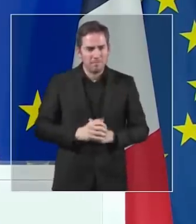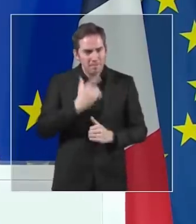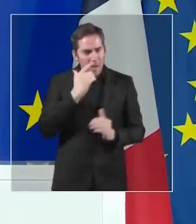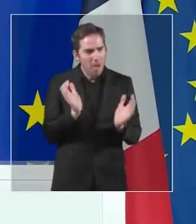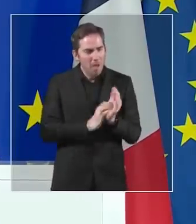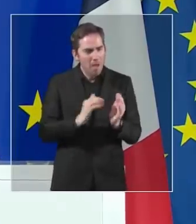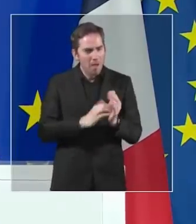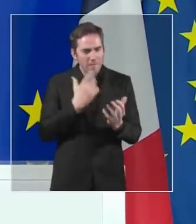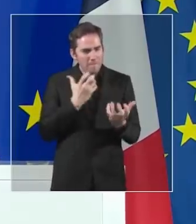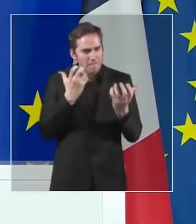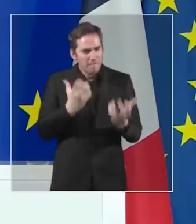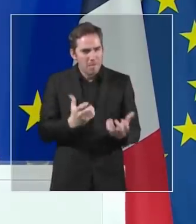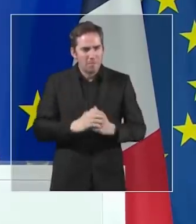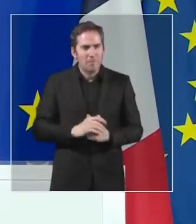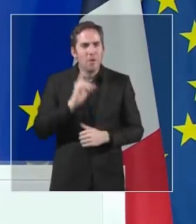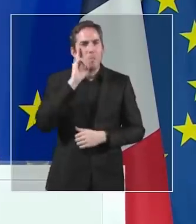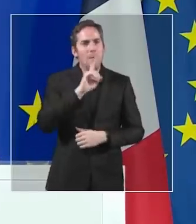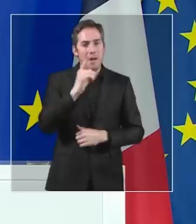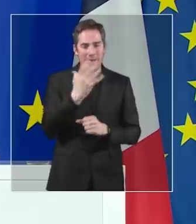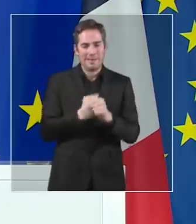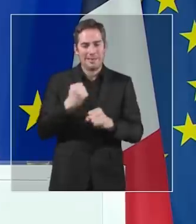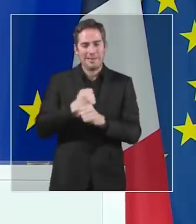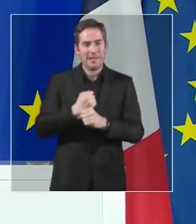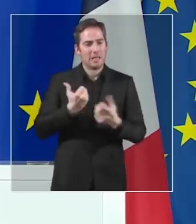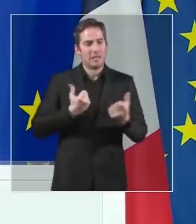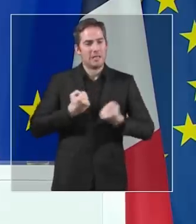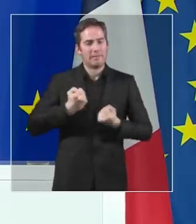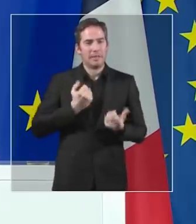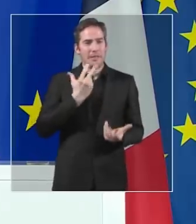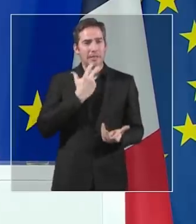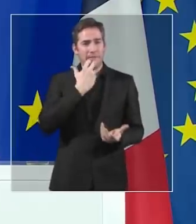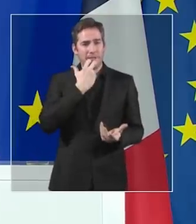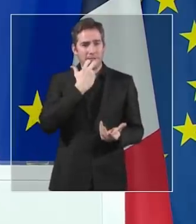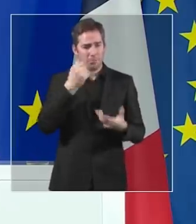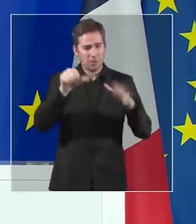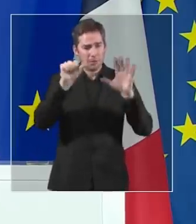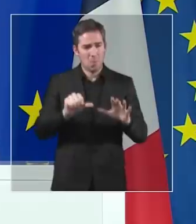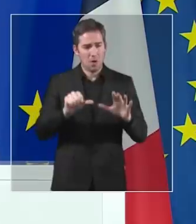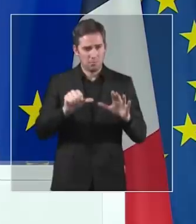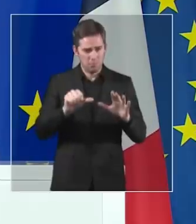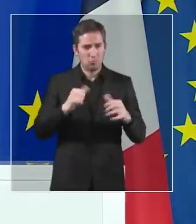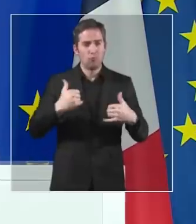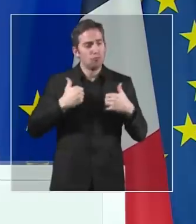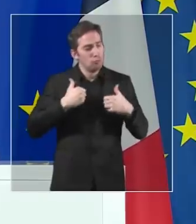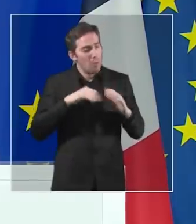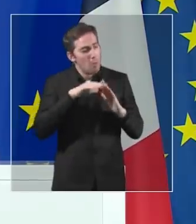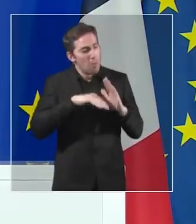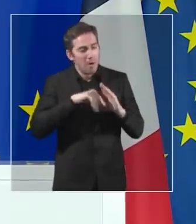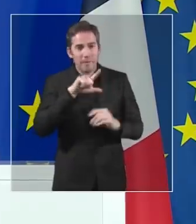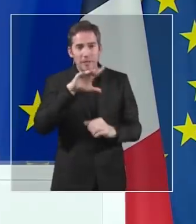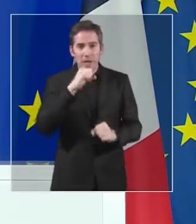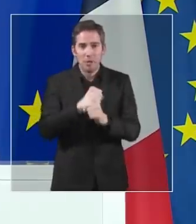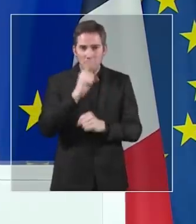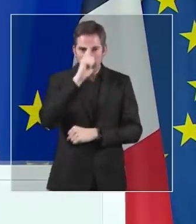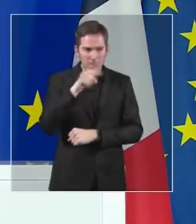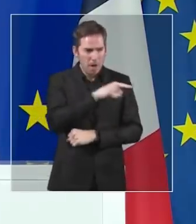réfléchissons à un service civique européen de 6 mois ouvert à tous les jeunes de moins de 25 ans pour un échange universitaire ou d